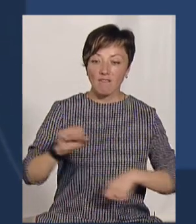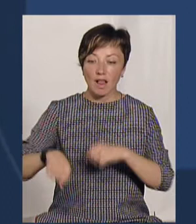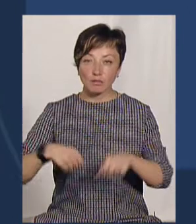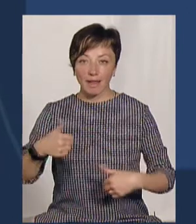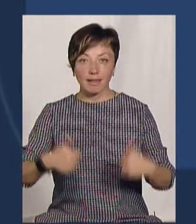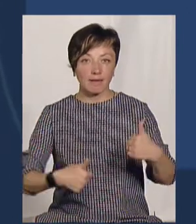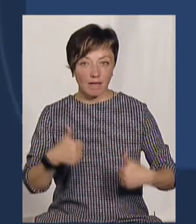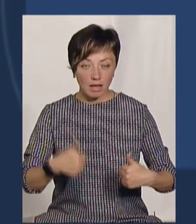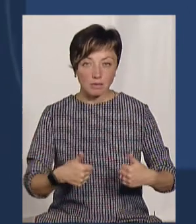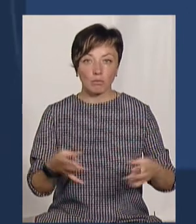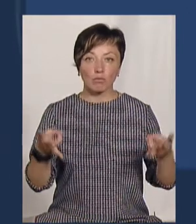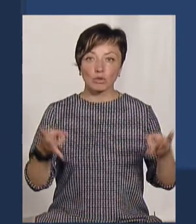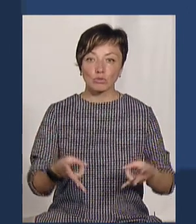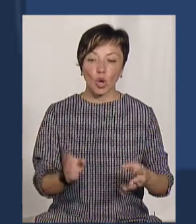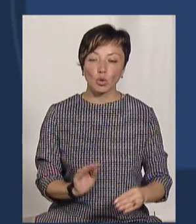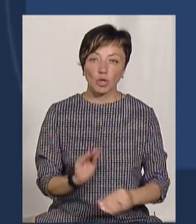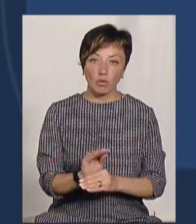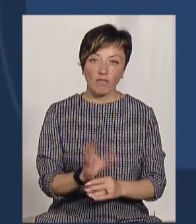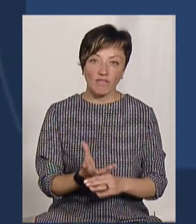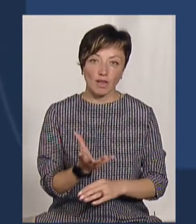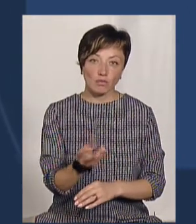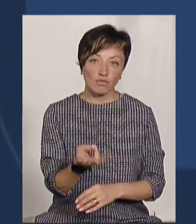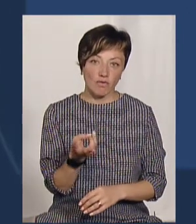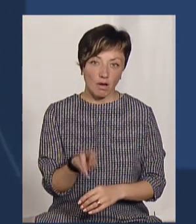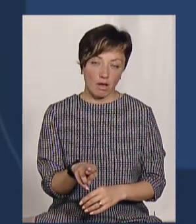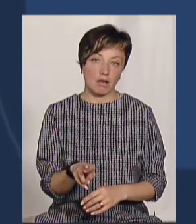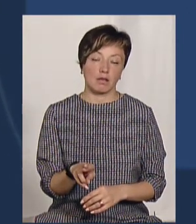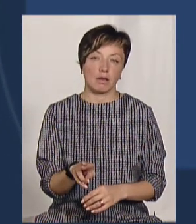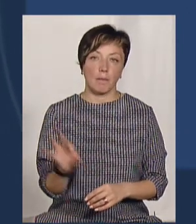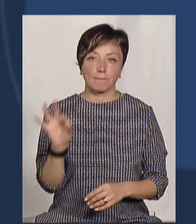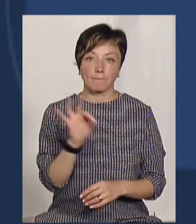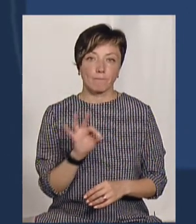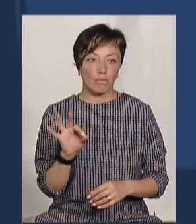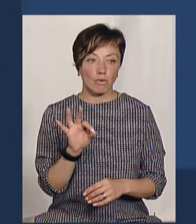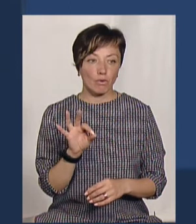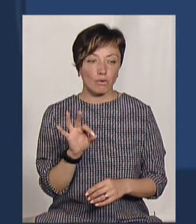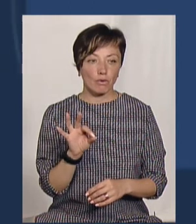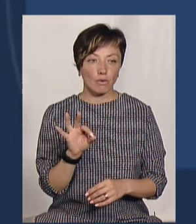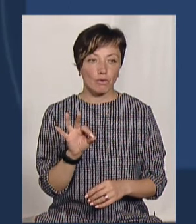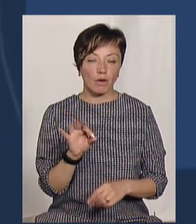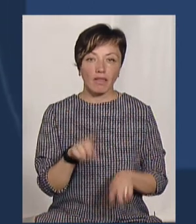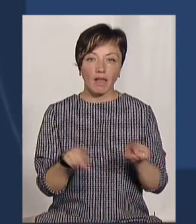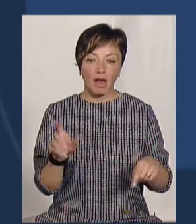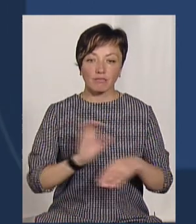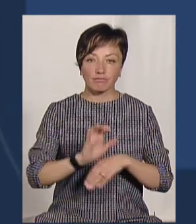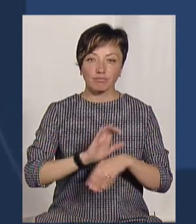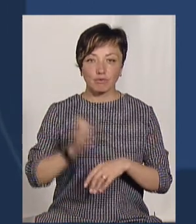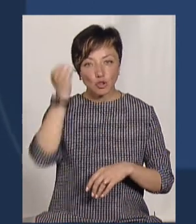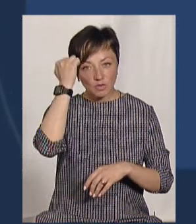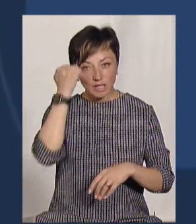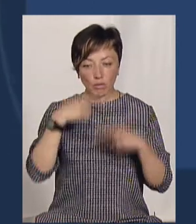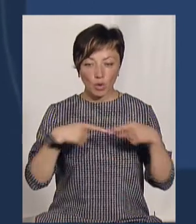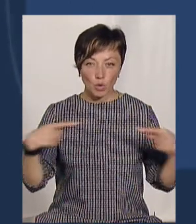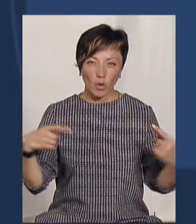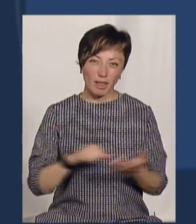який потребує тільки додаткового фінансування щодо випуску деяких сувенірних продукцій, дипломів,